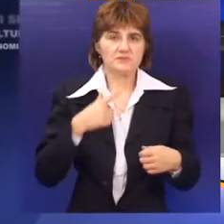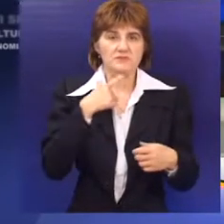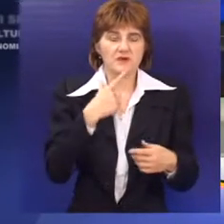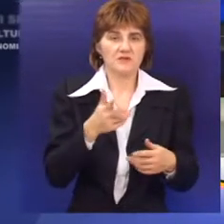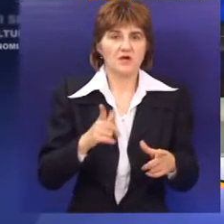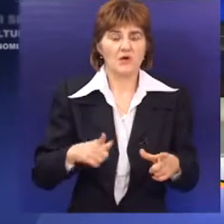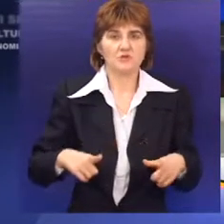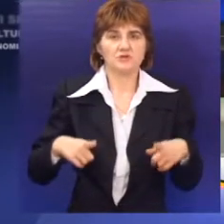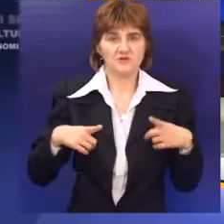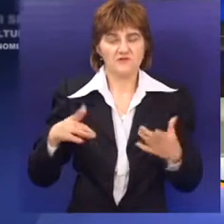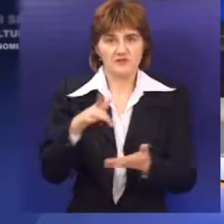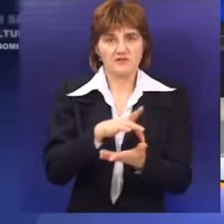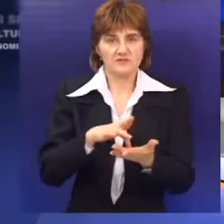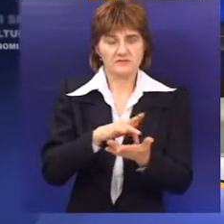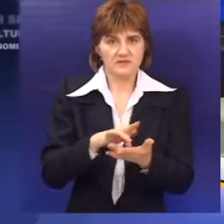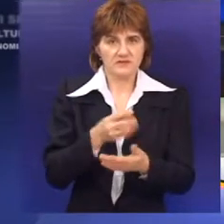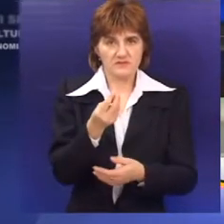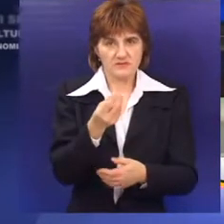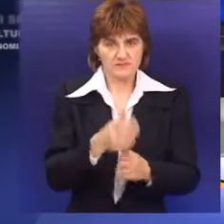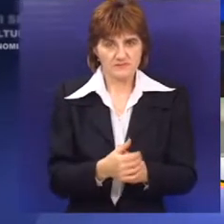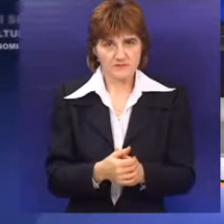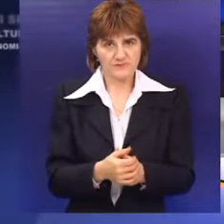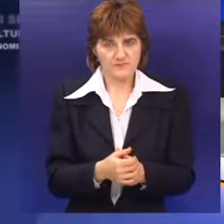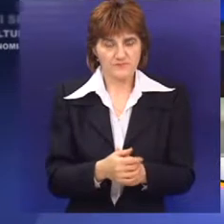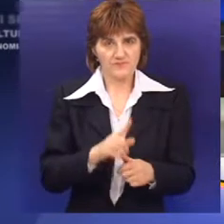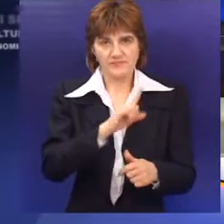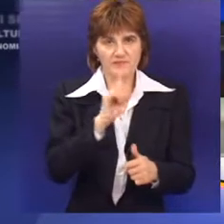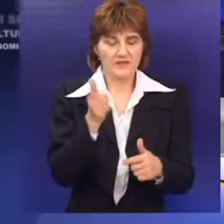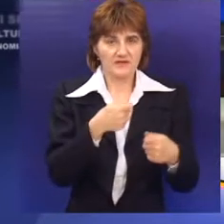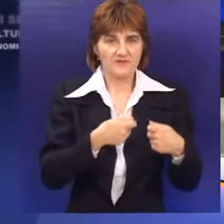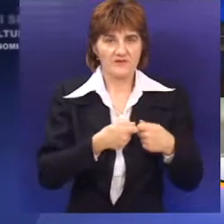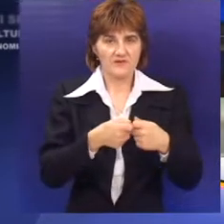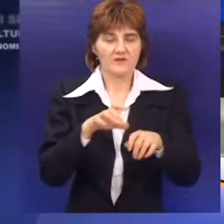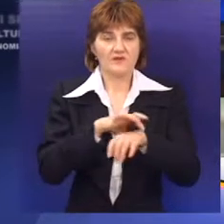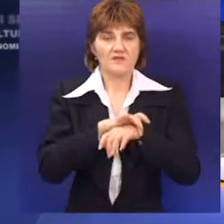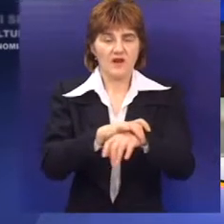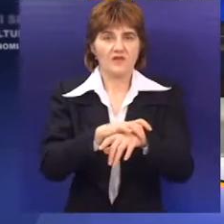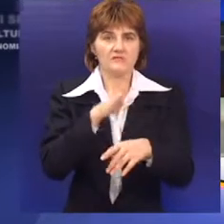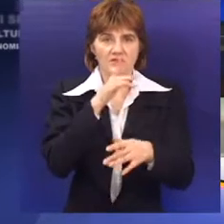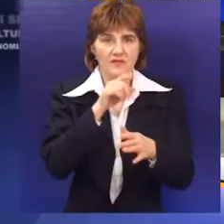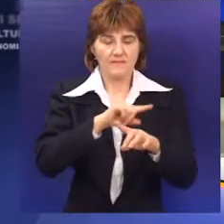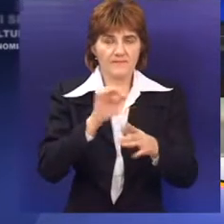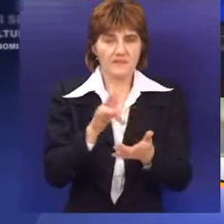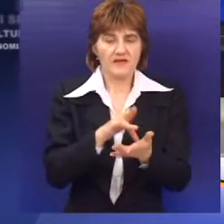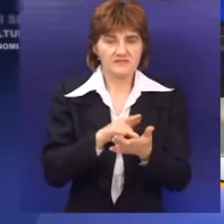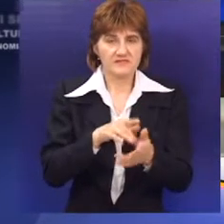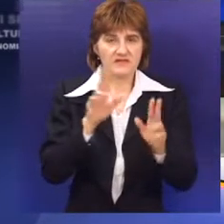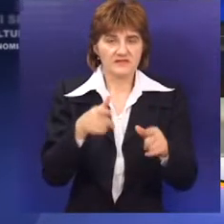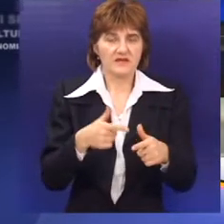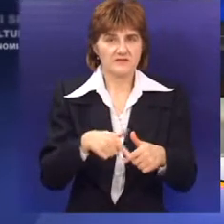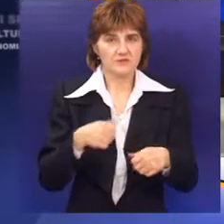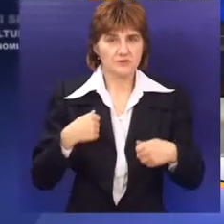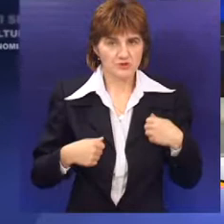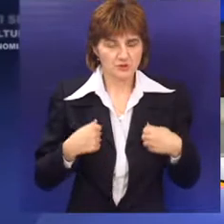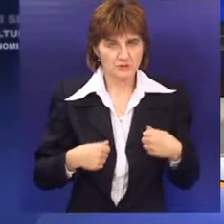Fonda za zaštitu životne sredine Republike Srbije. Nosioci projekta su Udruženje Centar za ekologiju i Održivi razvoj Cekor